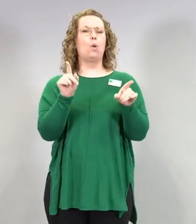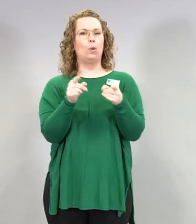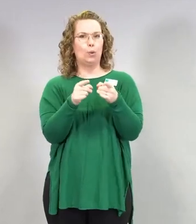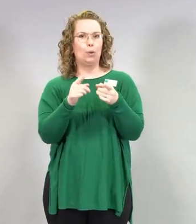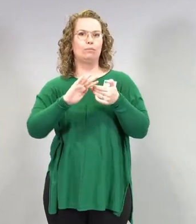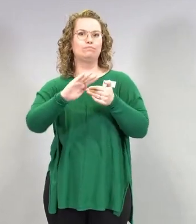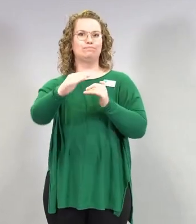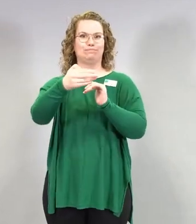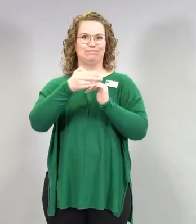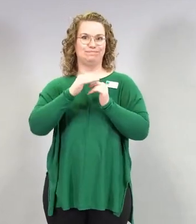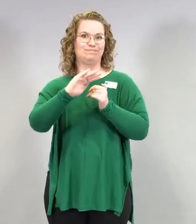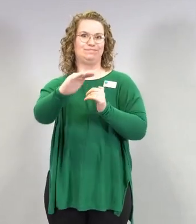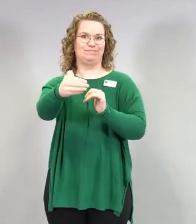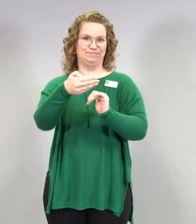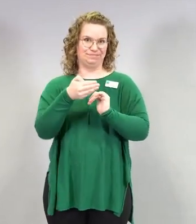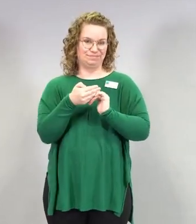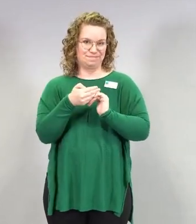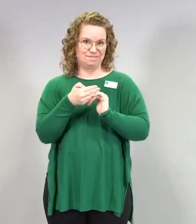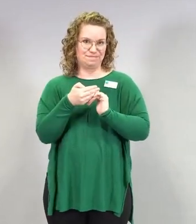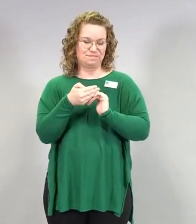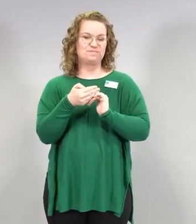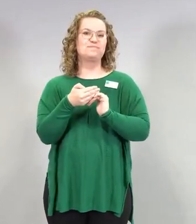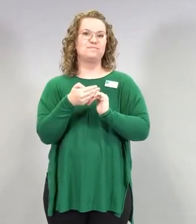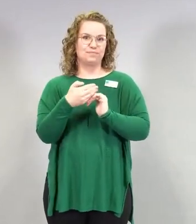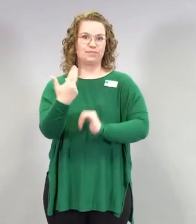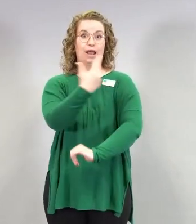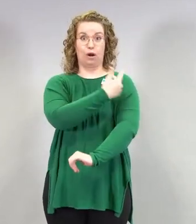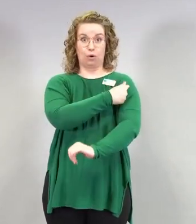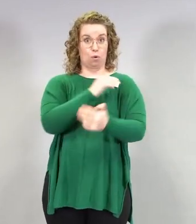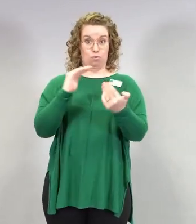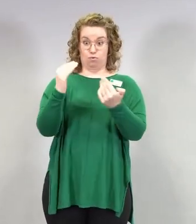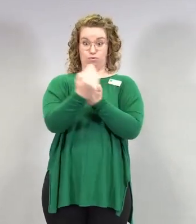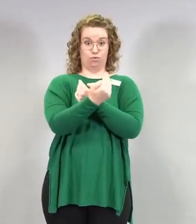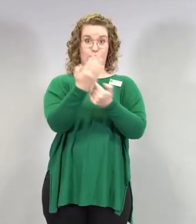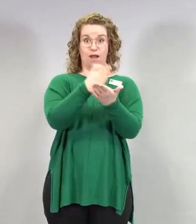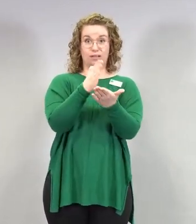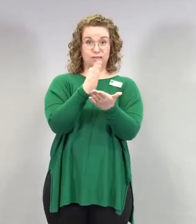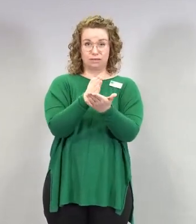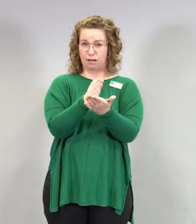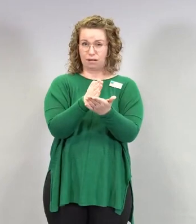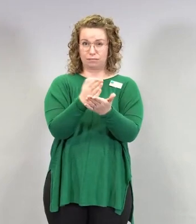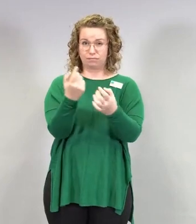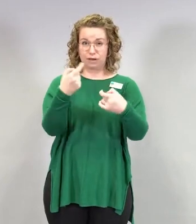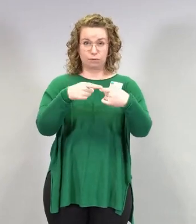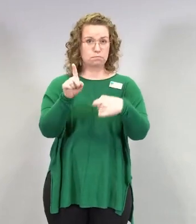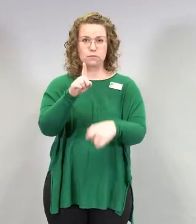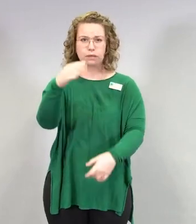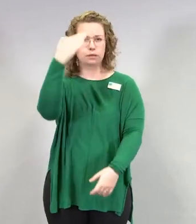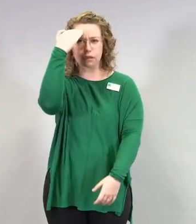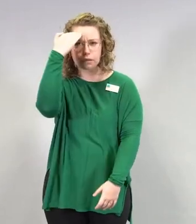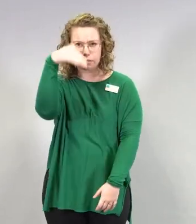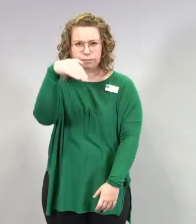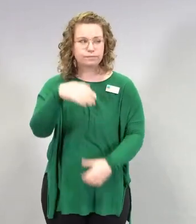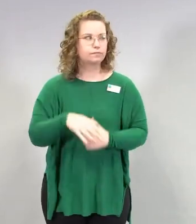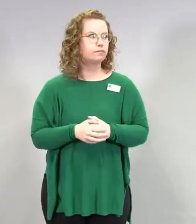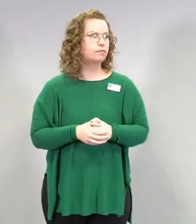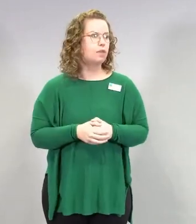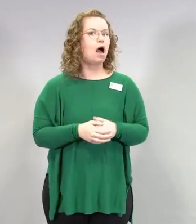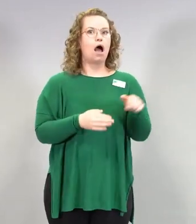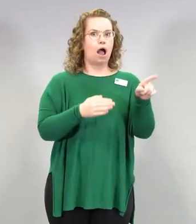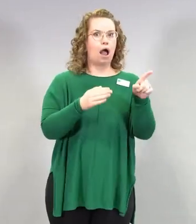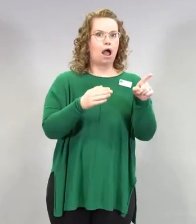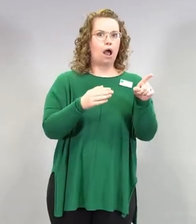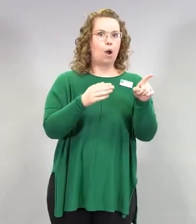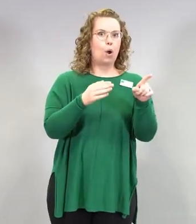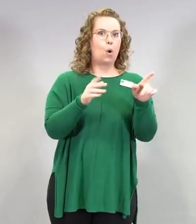mitä me näistä rokotteiden turvallisuudesta tiedetään. Hanna, sellainen pieni keskeytys, että